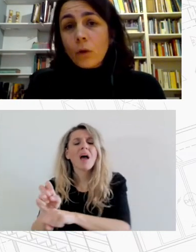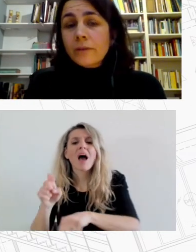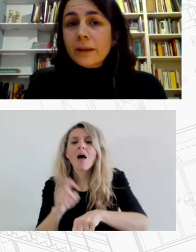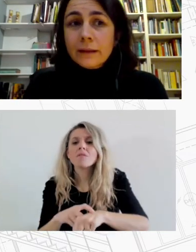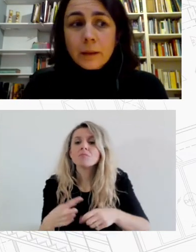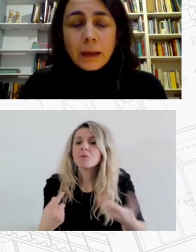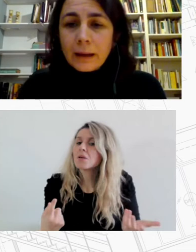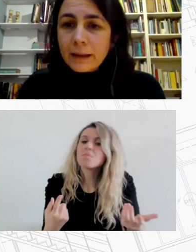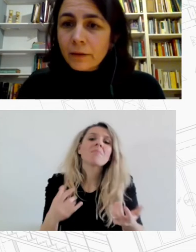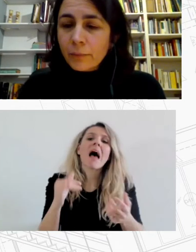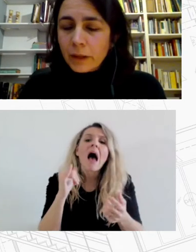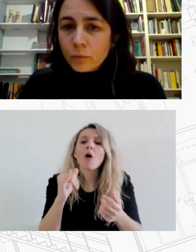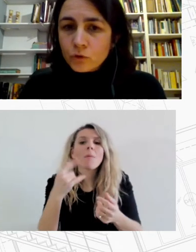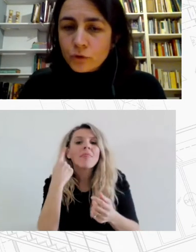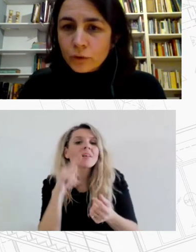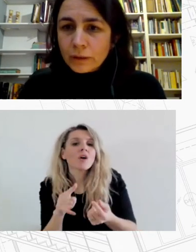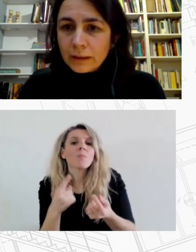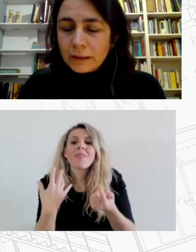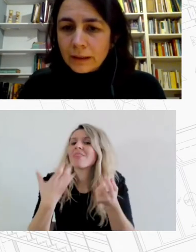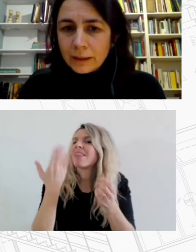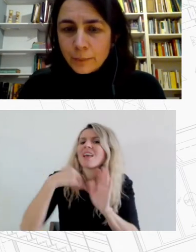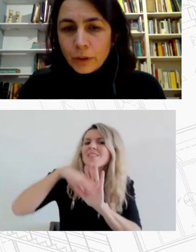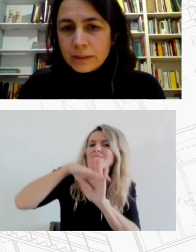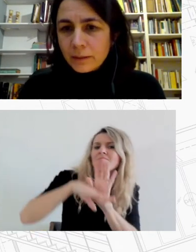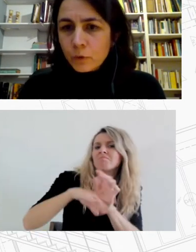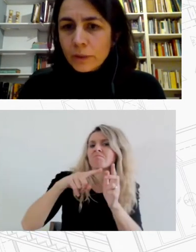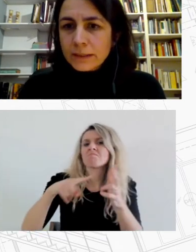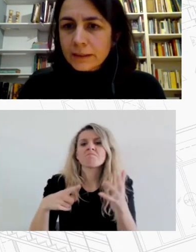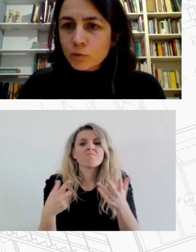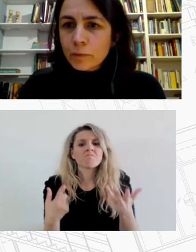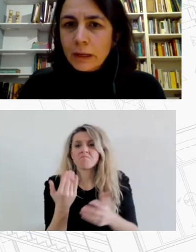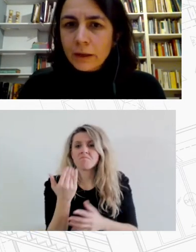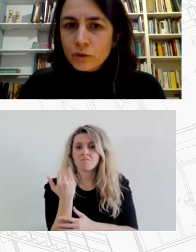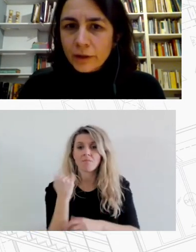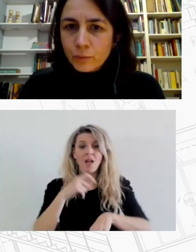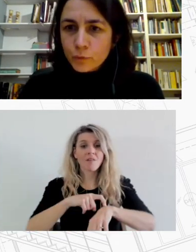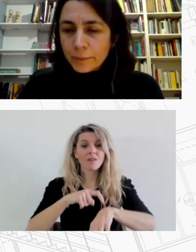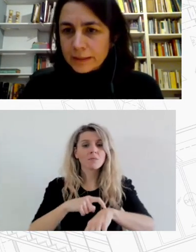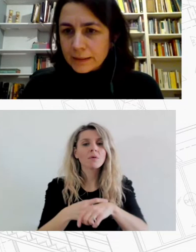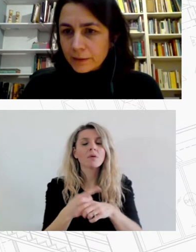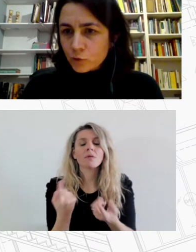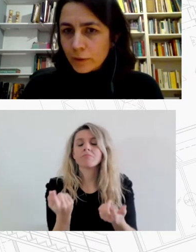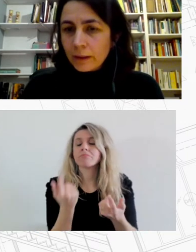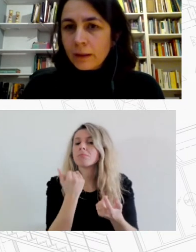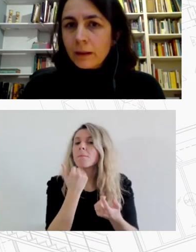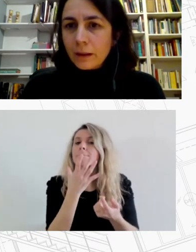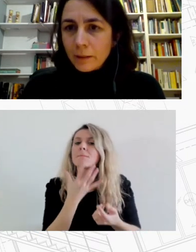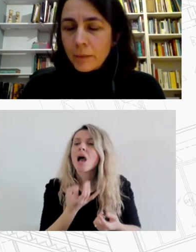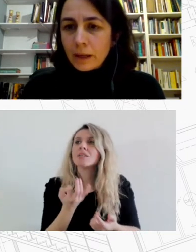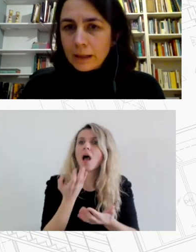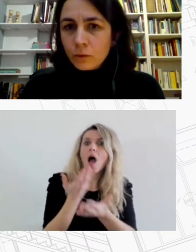όλα αυτά δεν είναι μεγάλη αριθμή όμως νομίζω ότι εκεί που είμαστε δεν μπορούμε να ξεκινήσουμε με μεγάλους αριθμούς πρέπει να ξεκινήσουμε